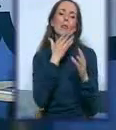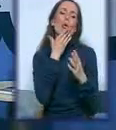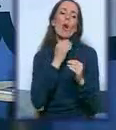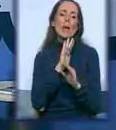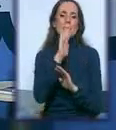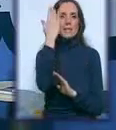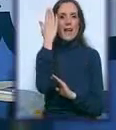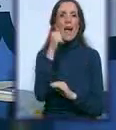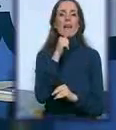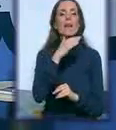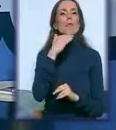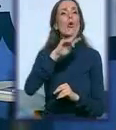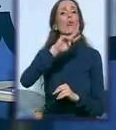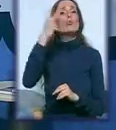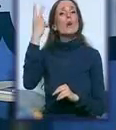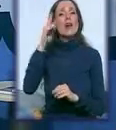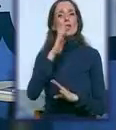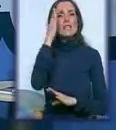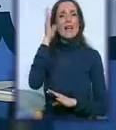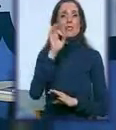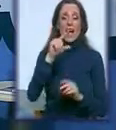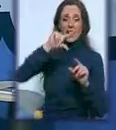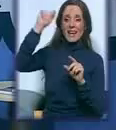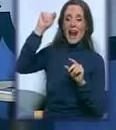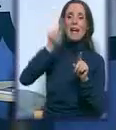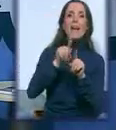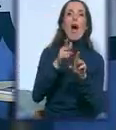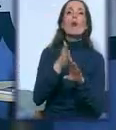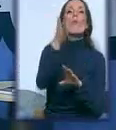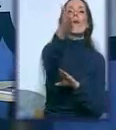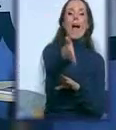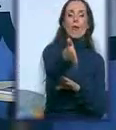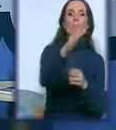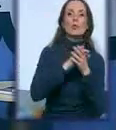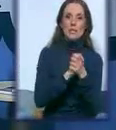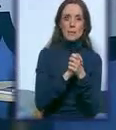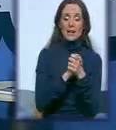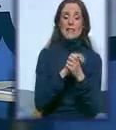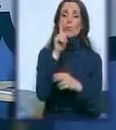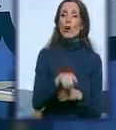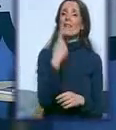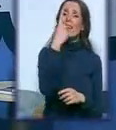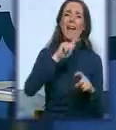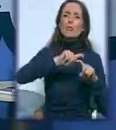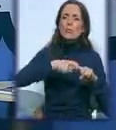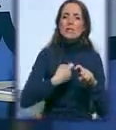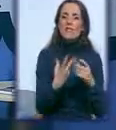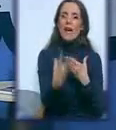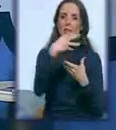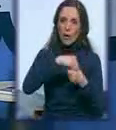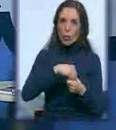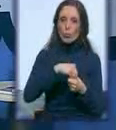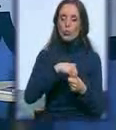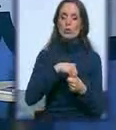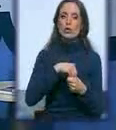mnogo drugačije se jaju. Svaki krak od ovih jeste ona ruka koja pruža prijateljstvo. I morate samo jednu stvar da uključite u ono što